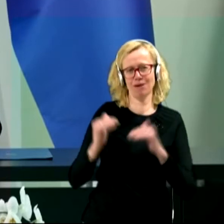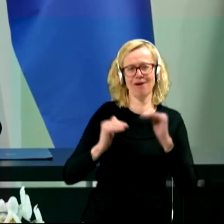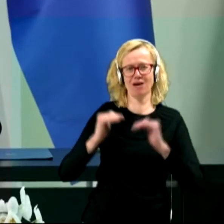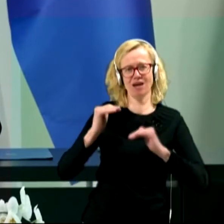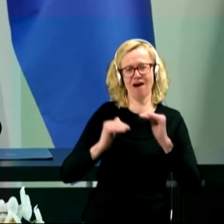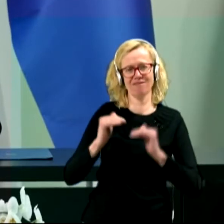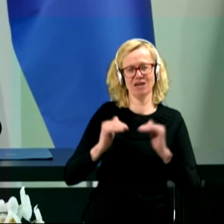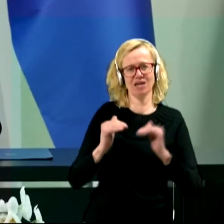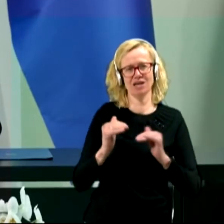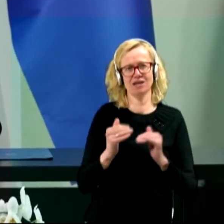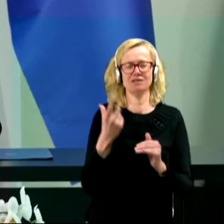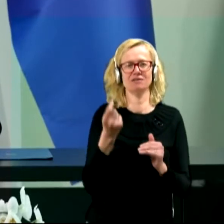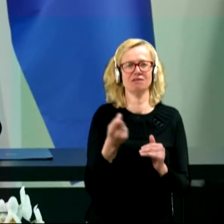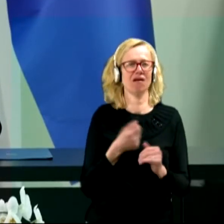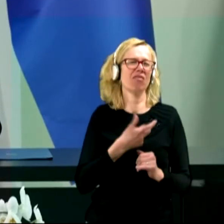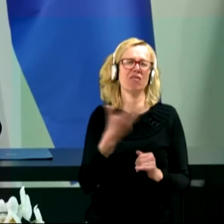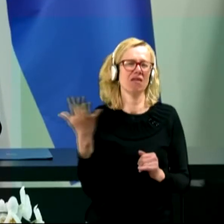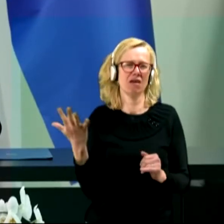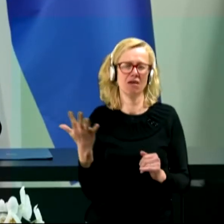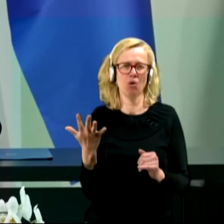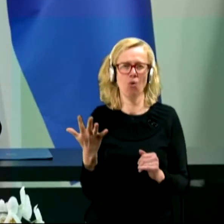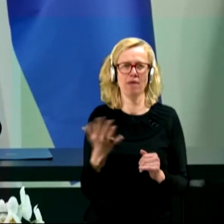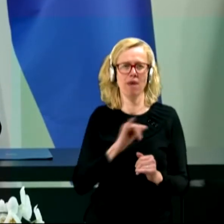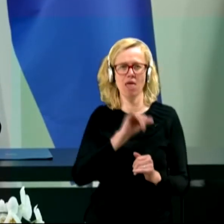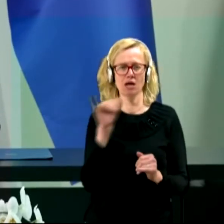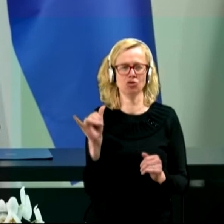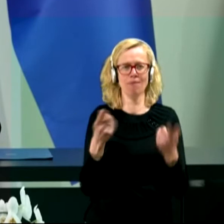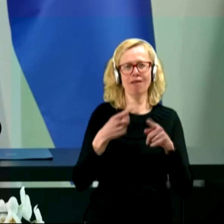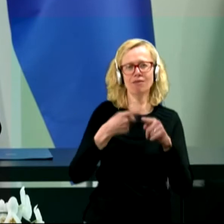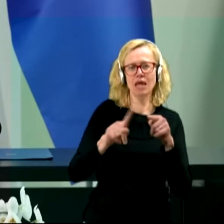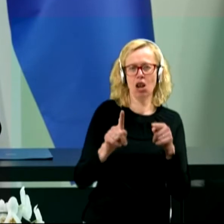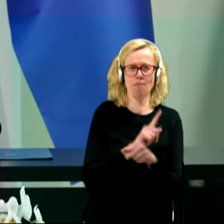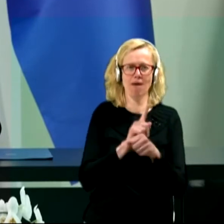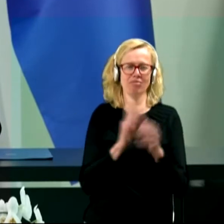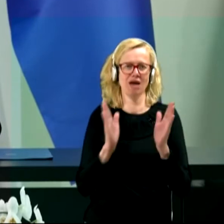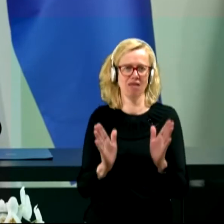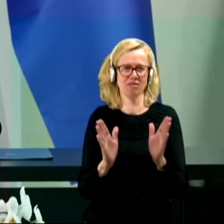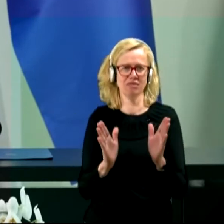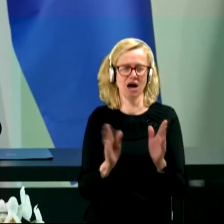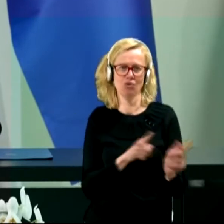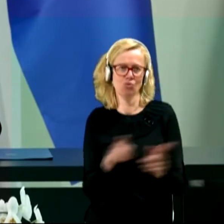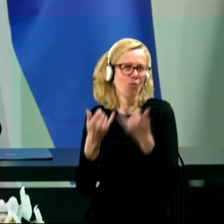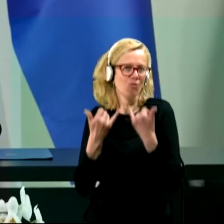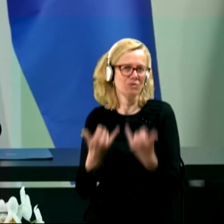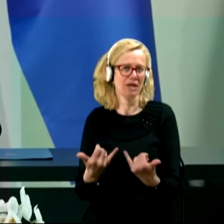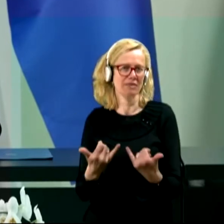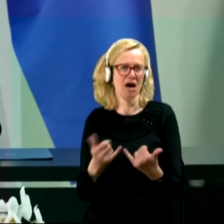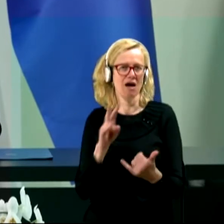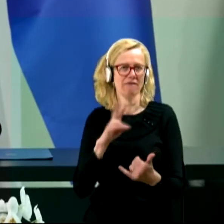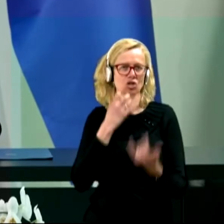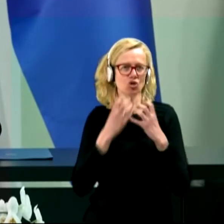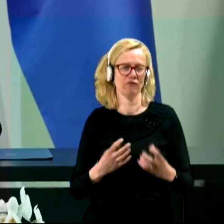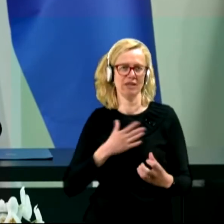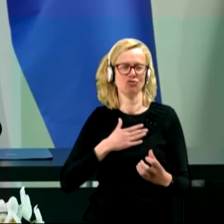katerimkoli letom ali pa delom mandata doslej v zgodovini naše